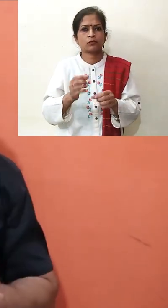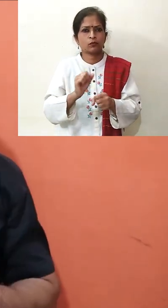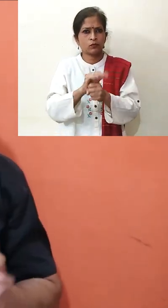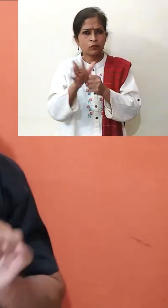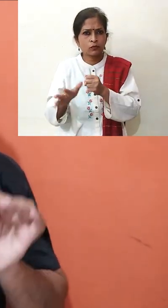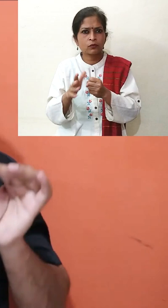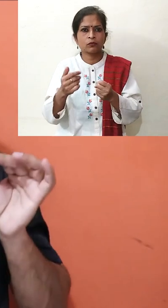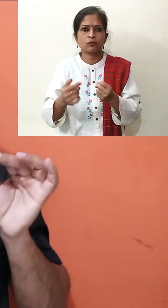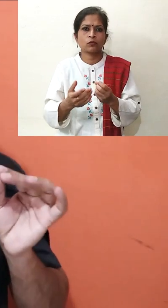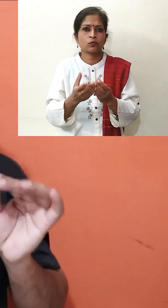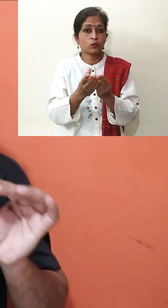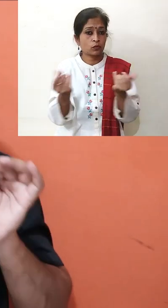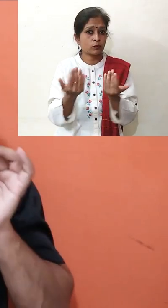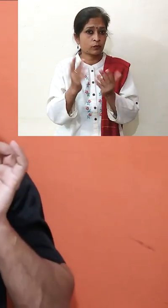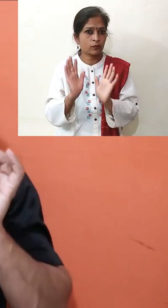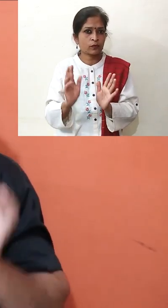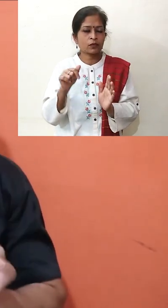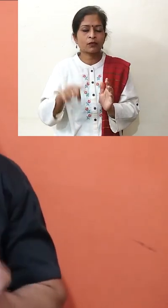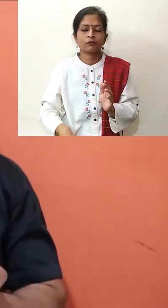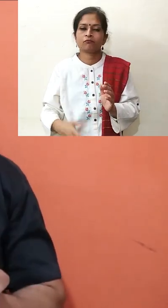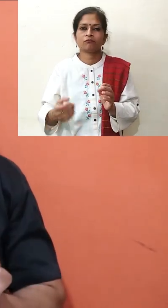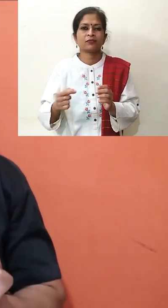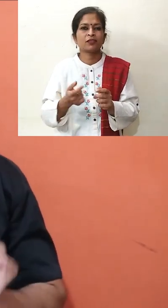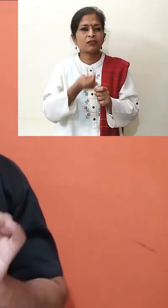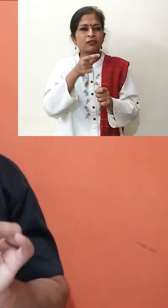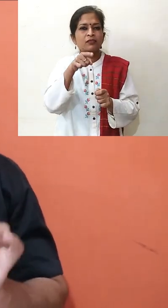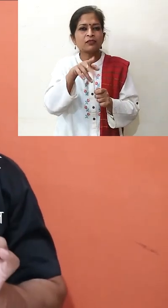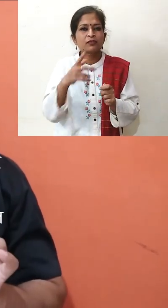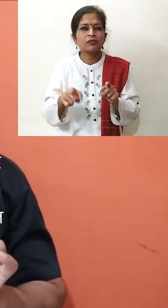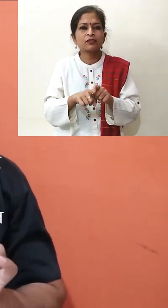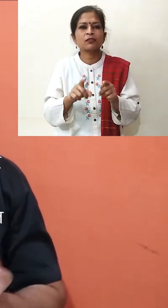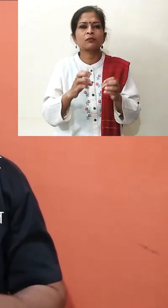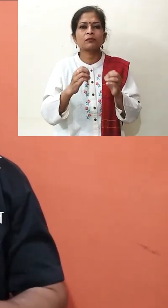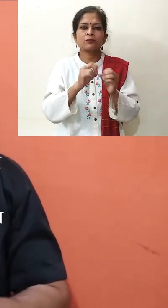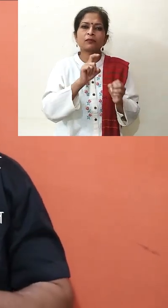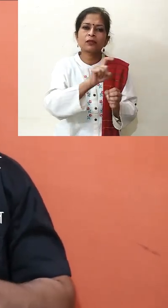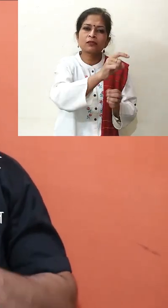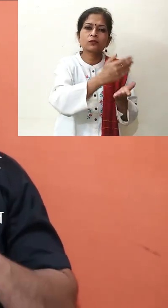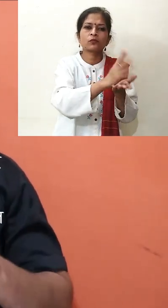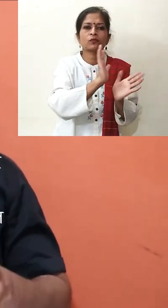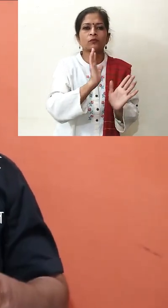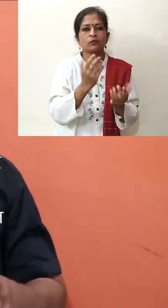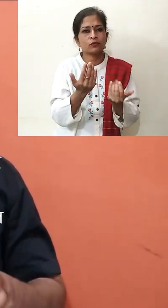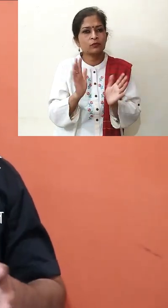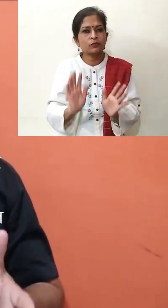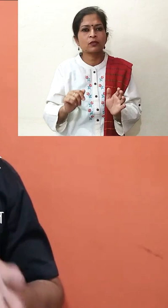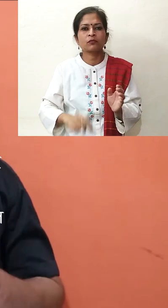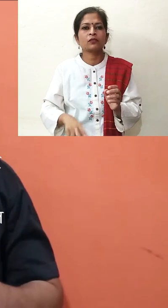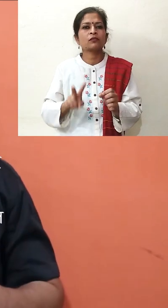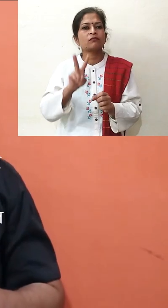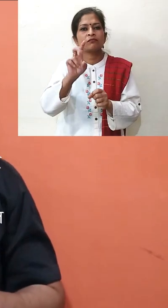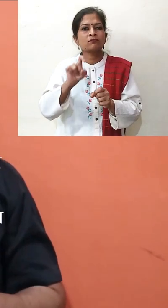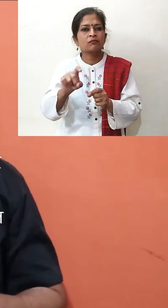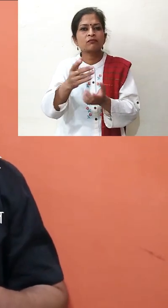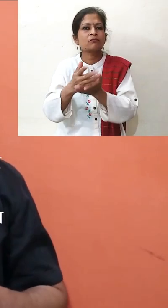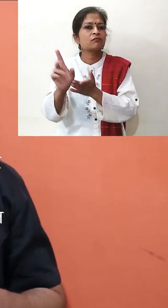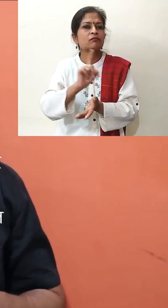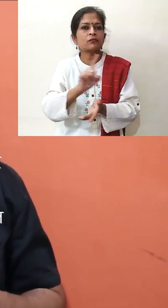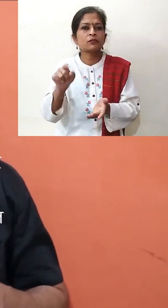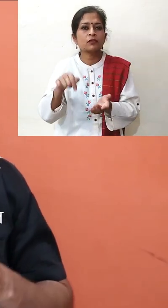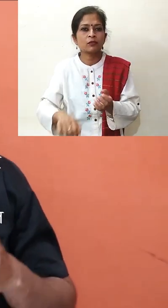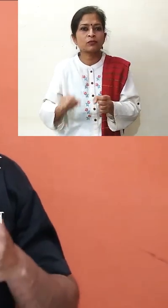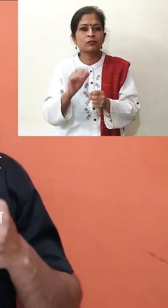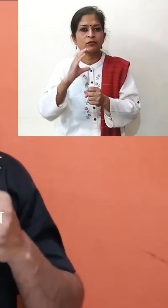एंटीबायोटिक्स जो है वो बैक्टीरिया पे असर करती है वाइरस पे असर नहीं करती है और कोविड नाइंटीन एक वाइरल डिजीज है